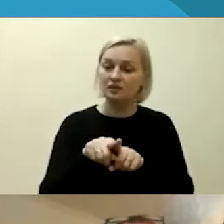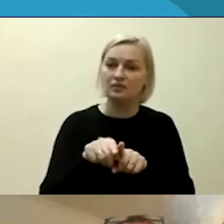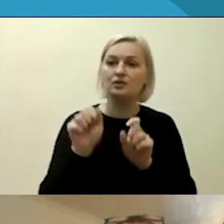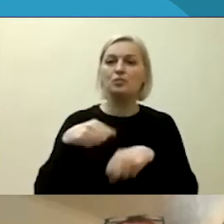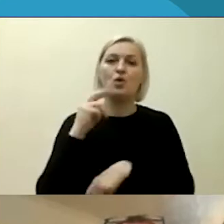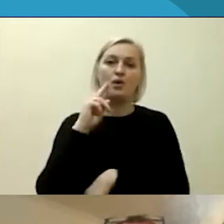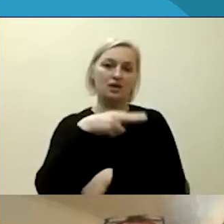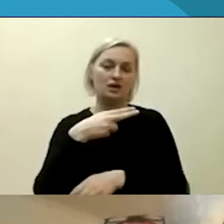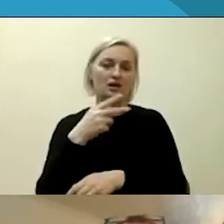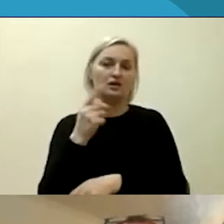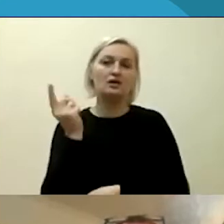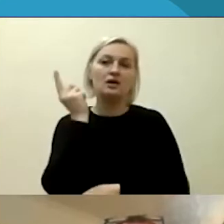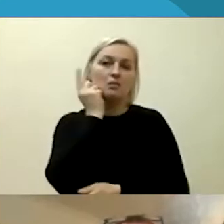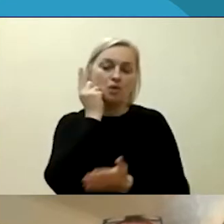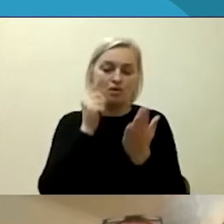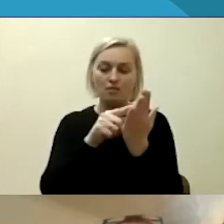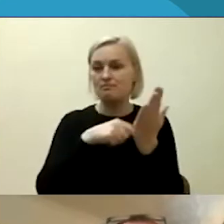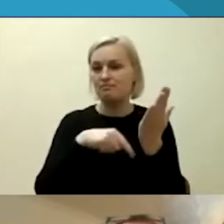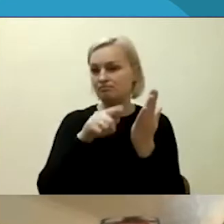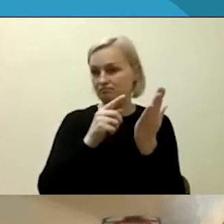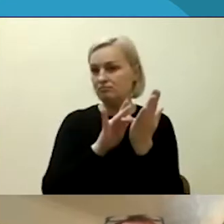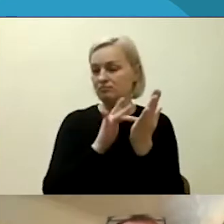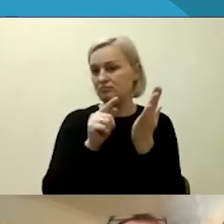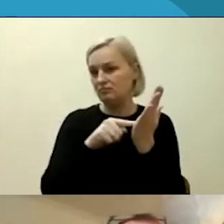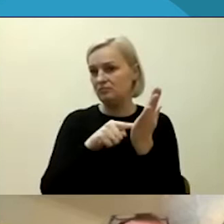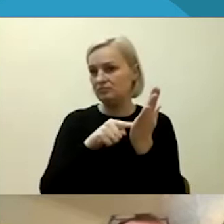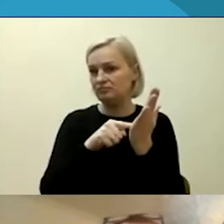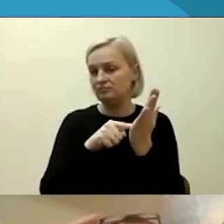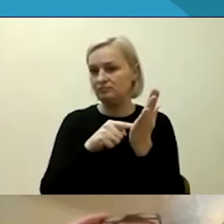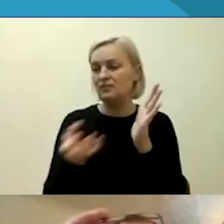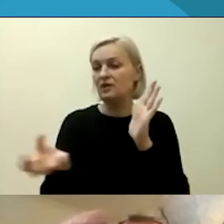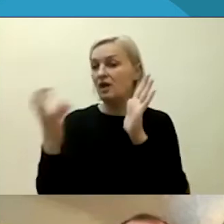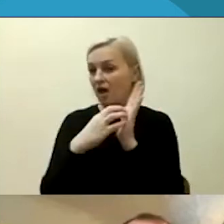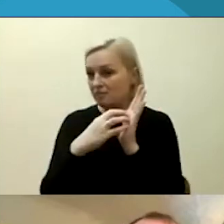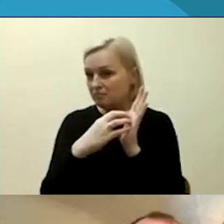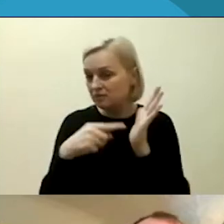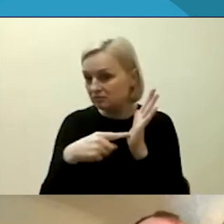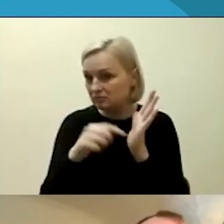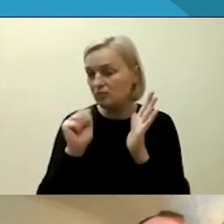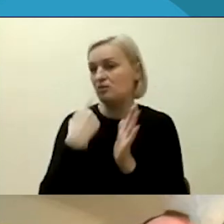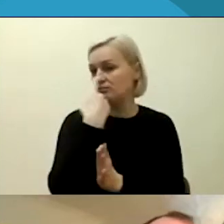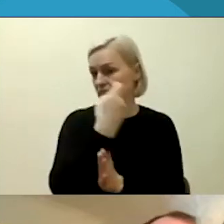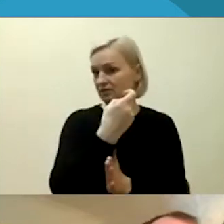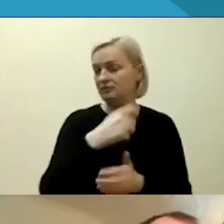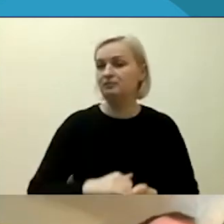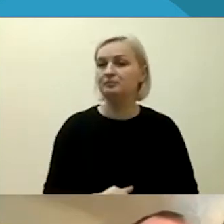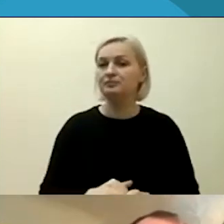telefone Android'o ar Apple'o programėlės. Taigi, jūs